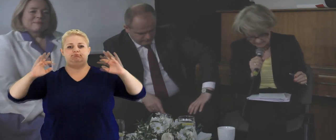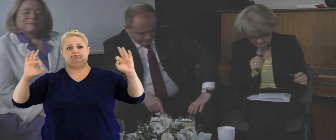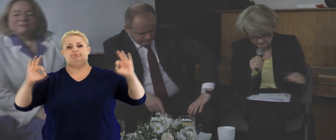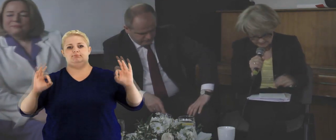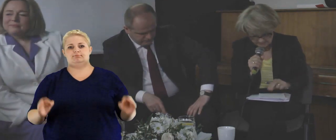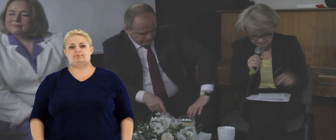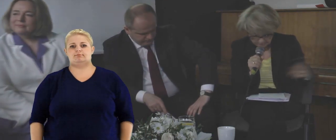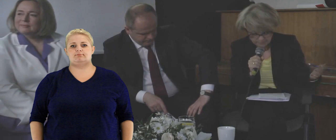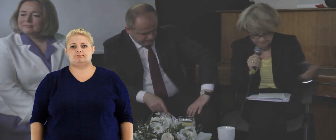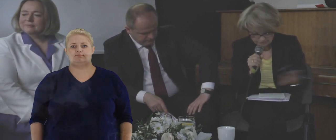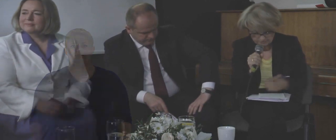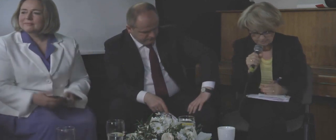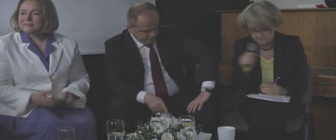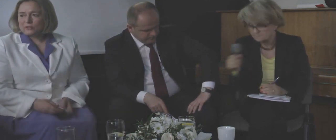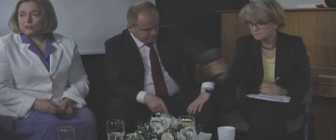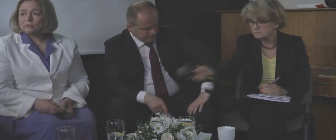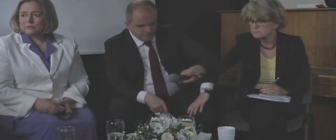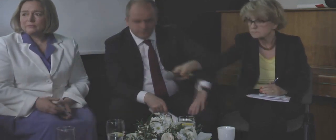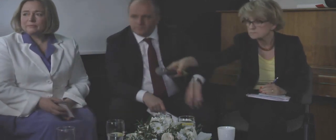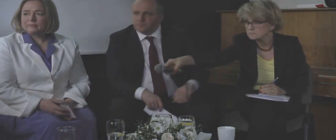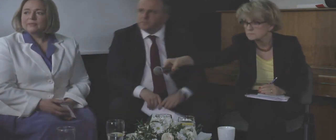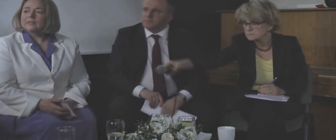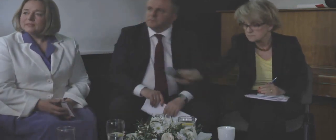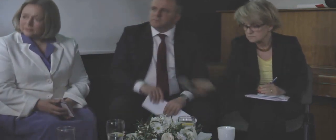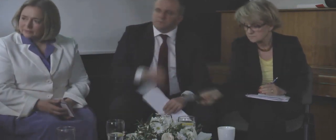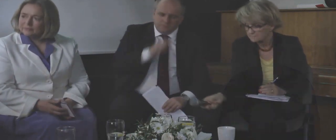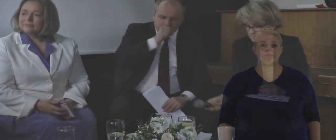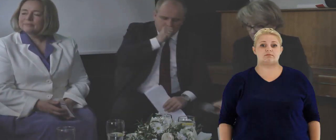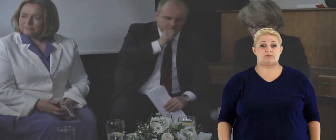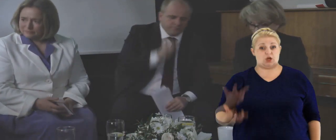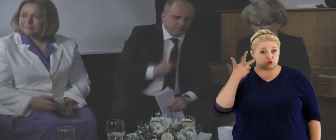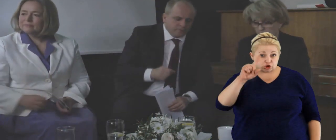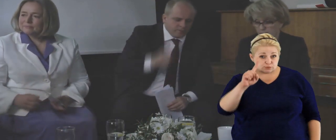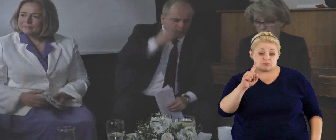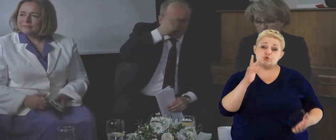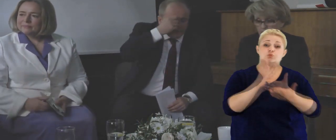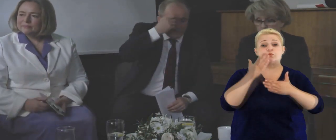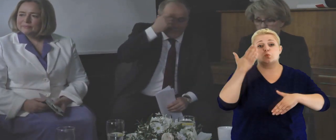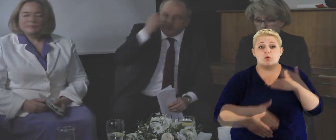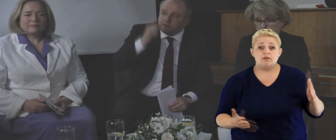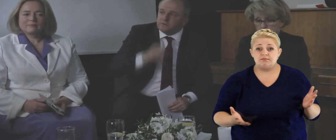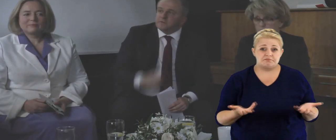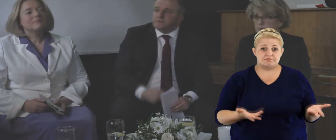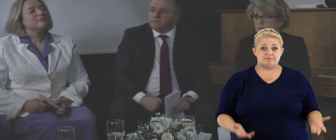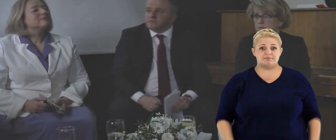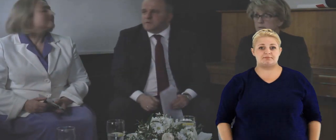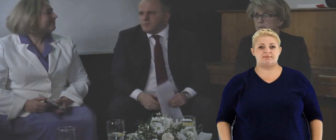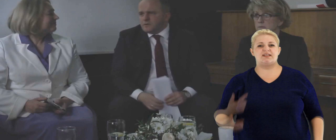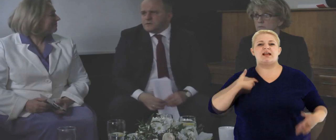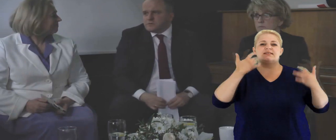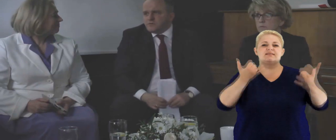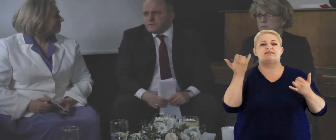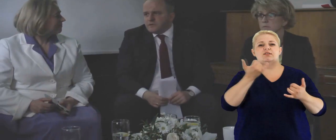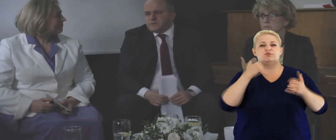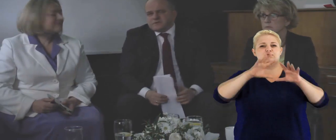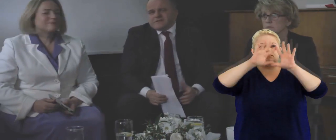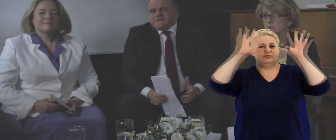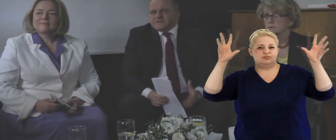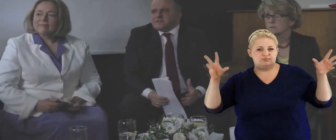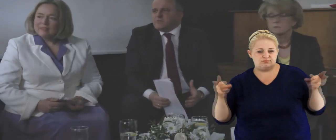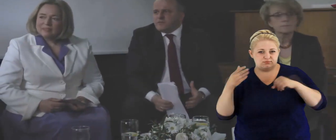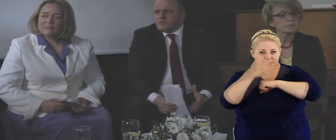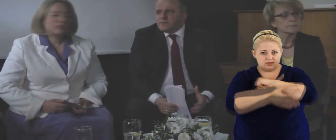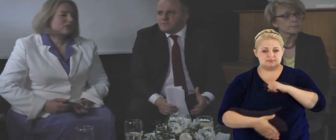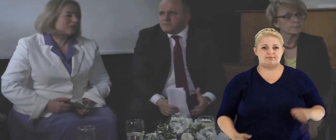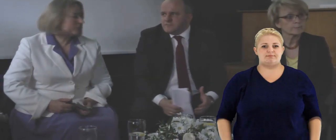prawa na, na, na dobrym poziomie. To już będziemy trzy minuty jeszcze może, czy już, już jest, żeby, ja bym